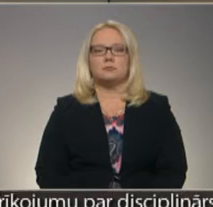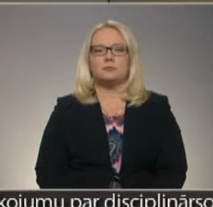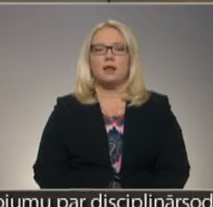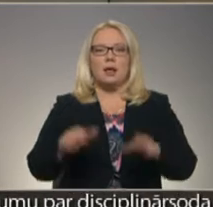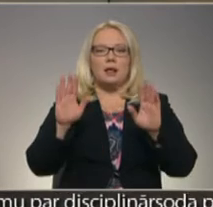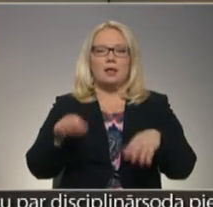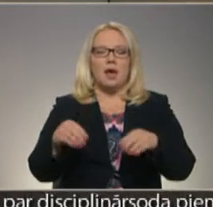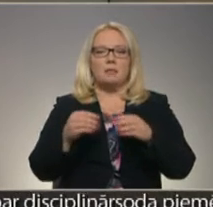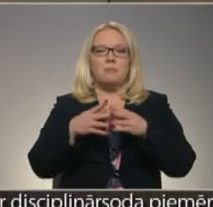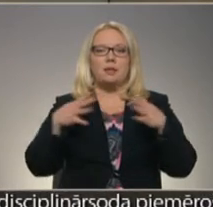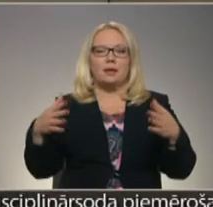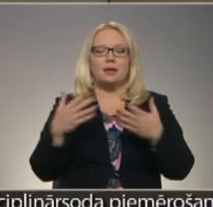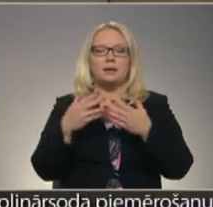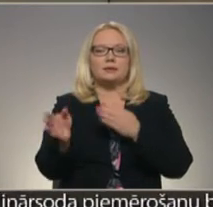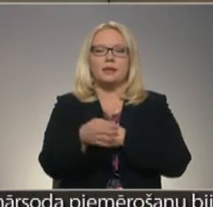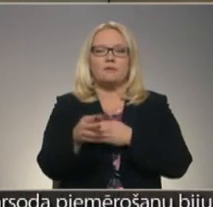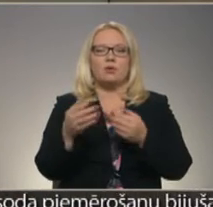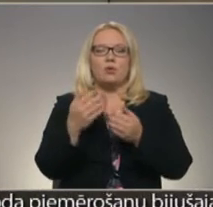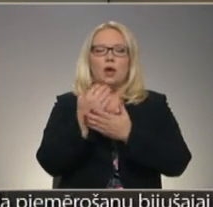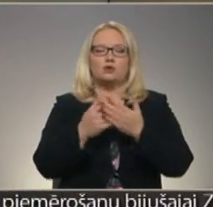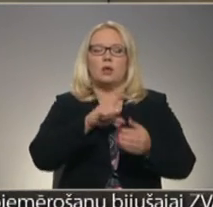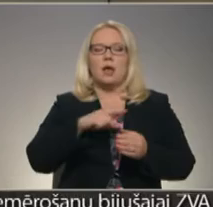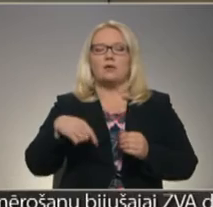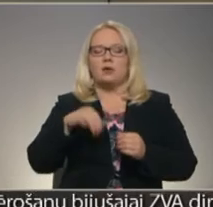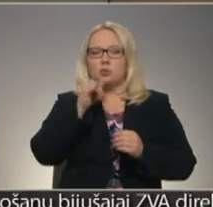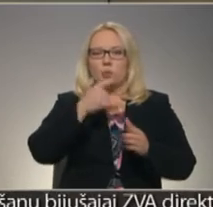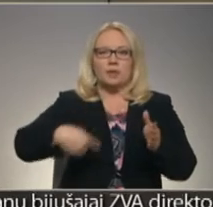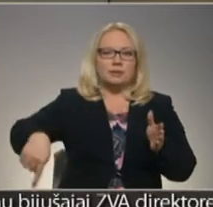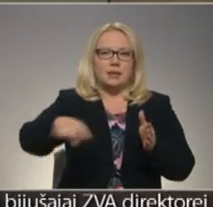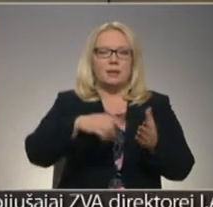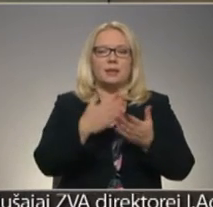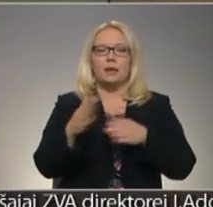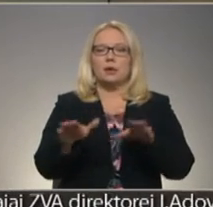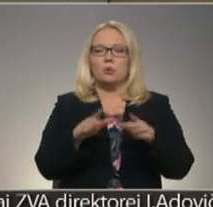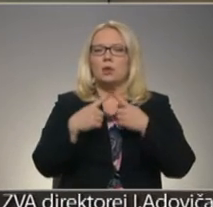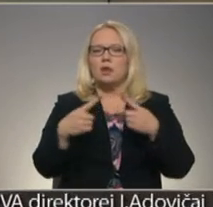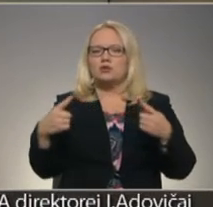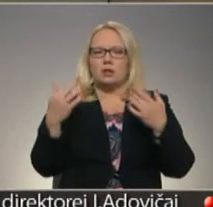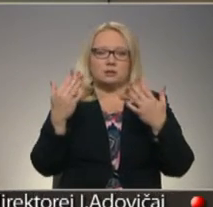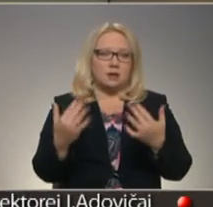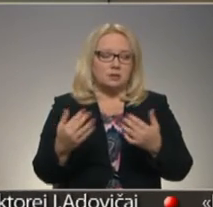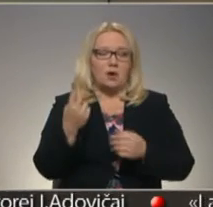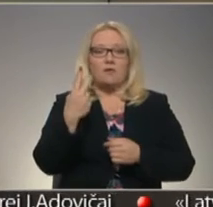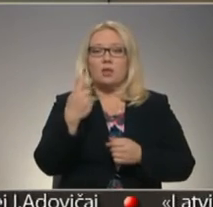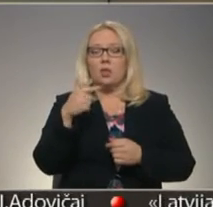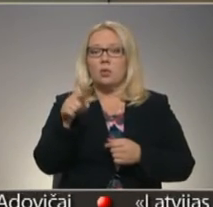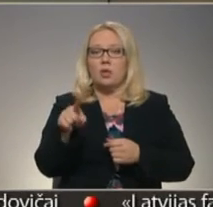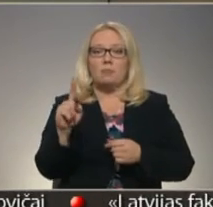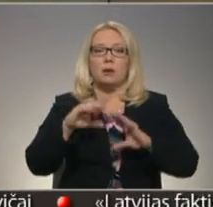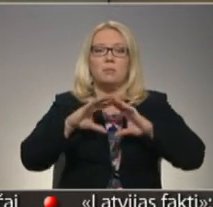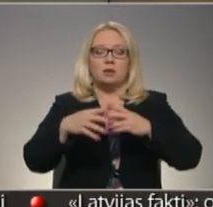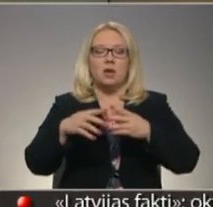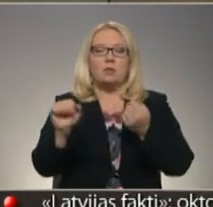Lai palielinātu zīvju resursus, Latvijas ūdens tilpēs tiek rīkotas arī dažādas akcijas, un viena no tām ir